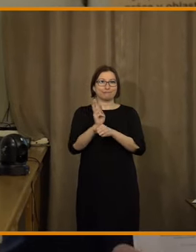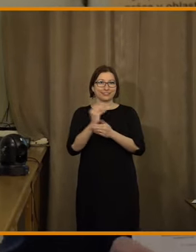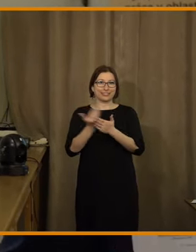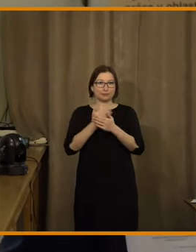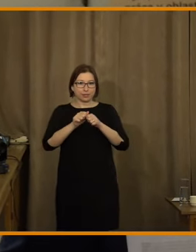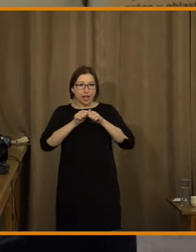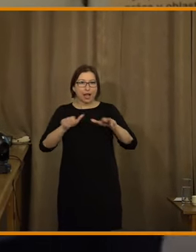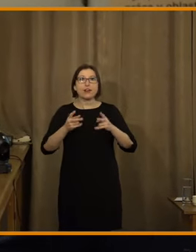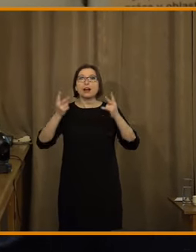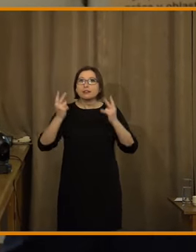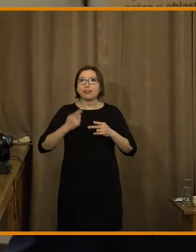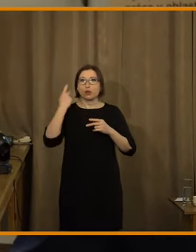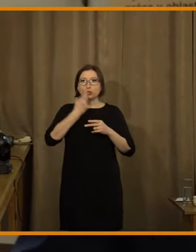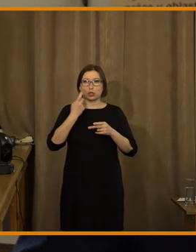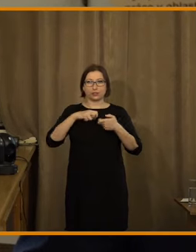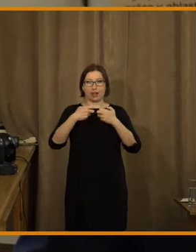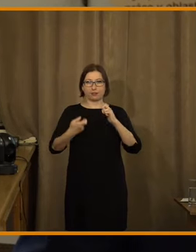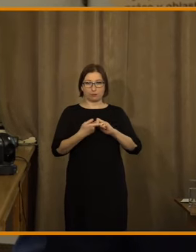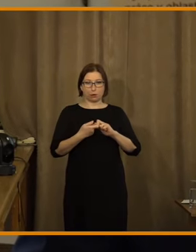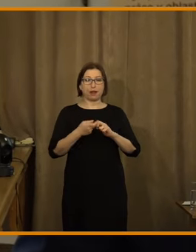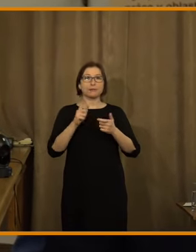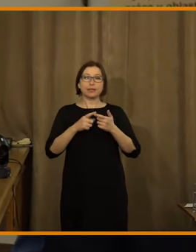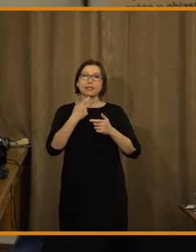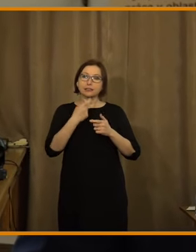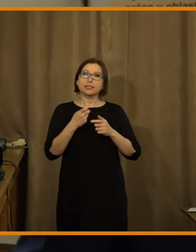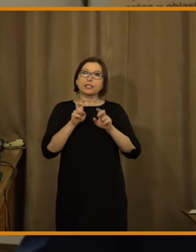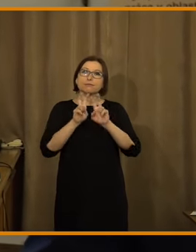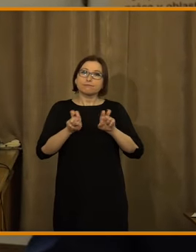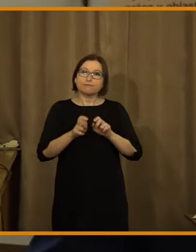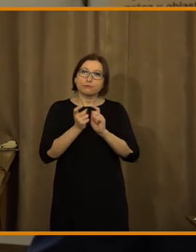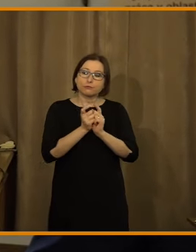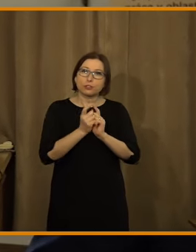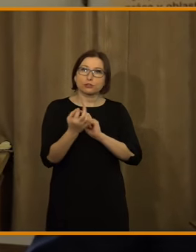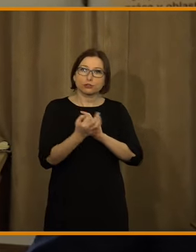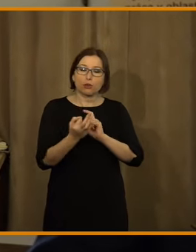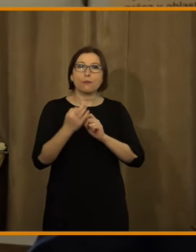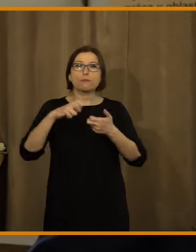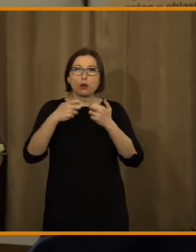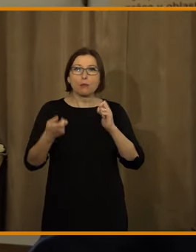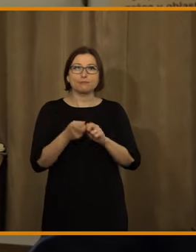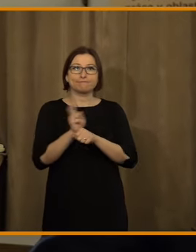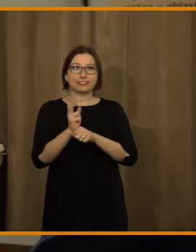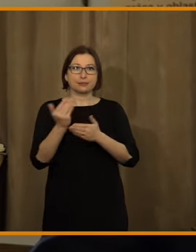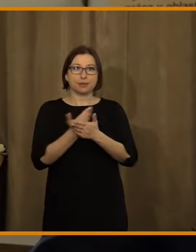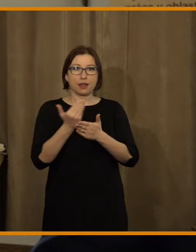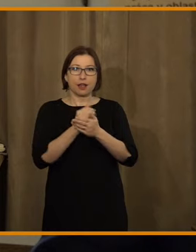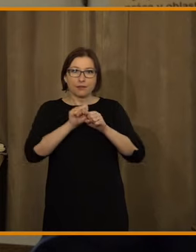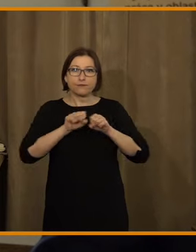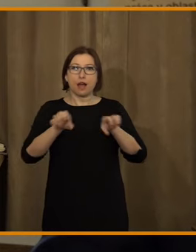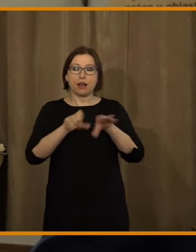jako sociální problém. Chceme tam nahlédnout vlastně problematiku dezinformací, možná z trochu jiného